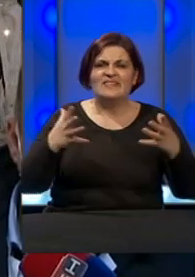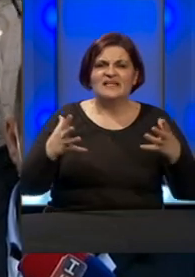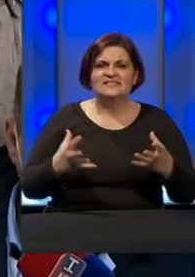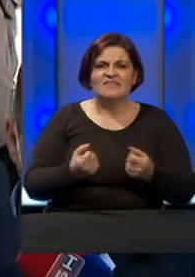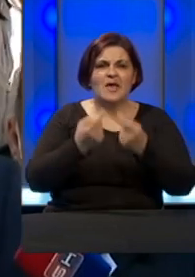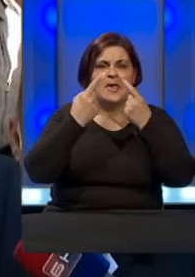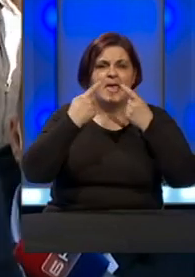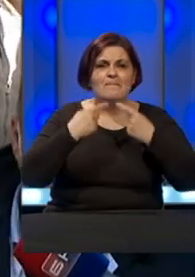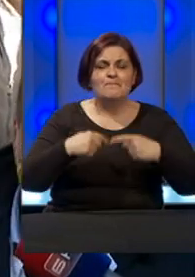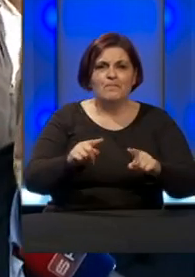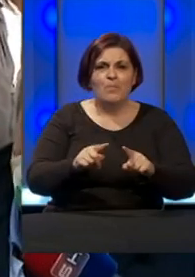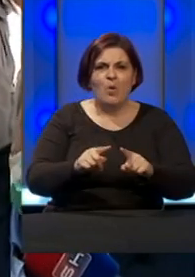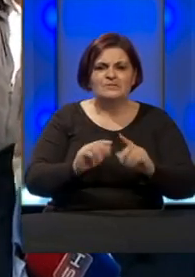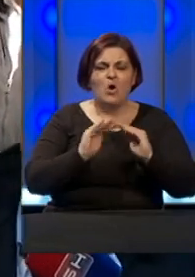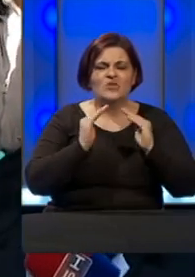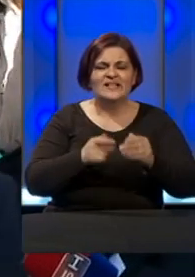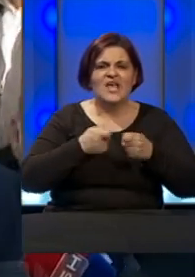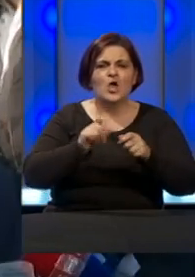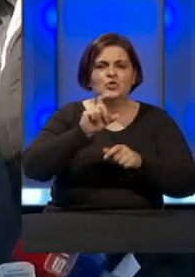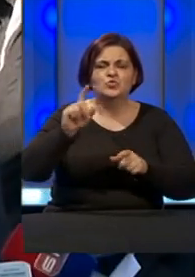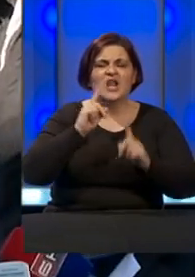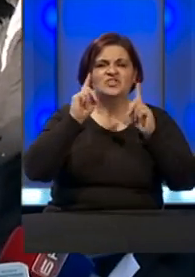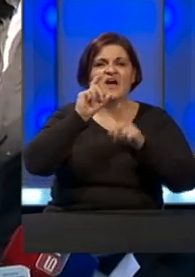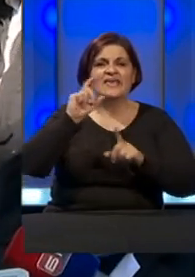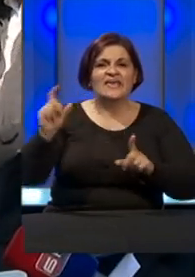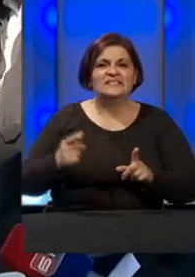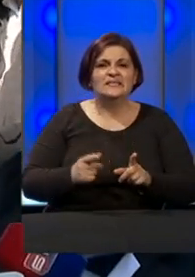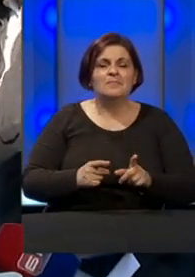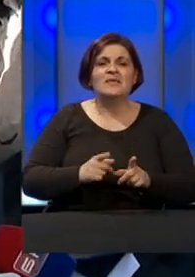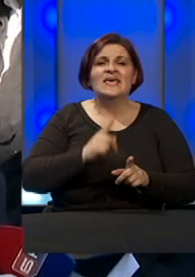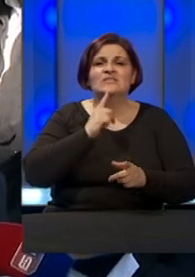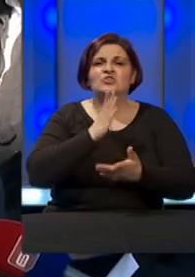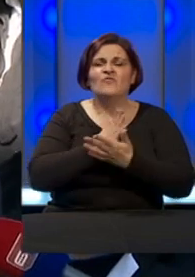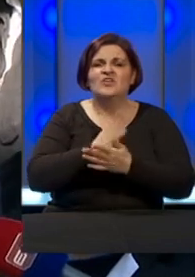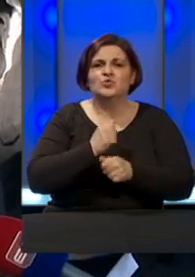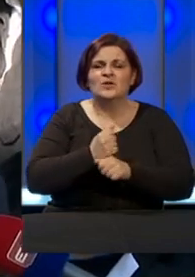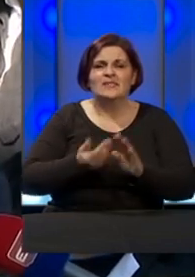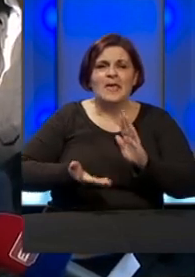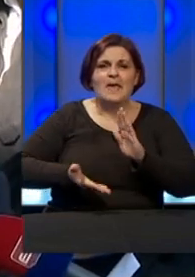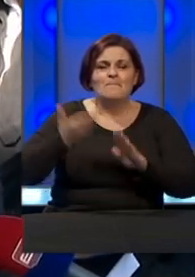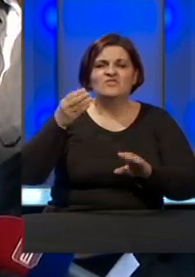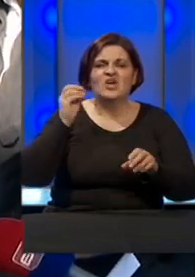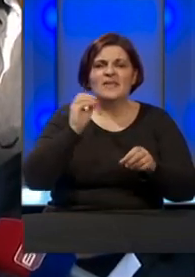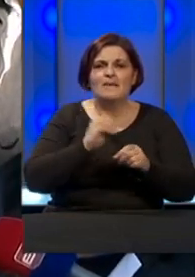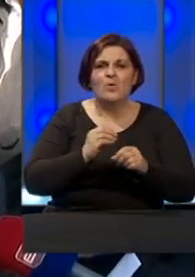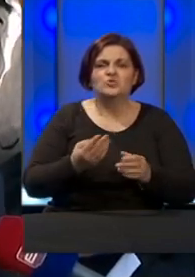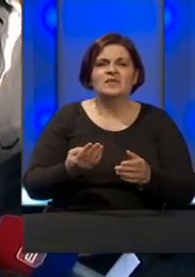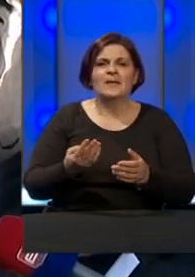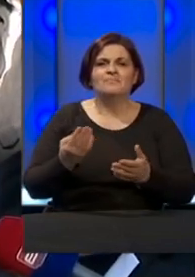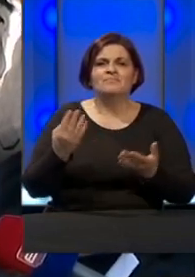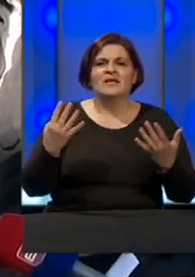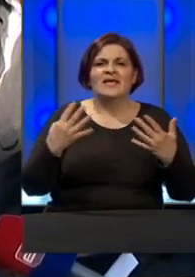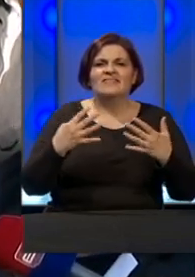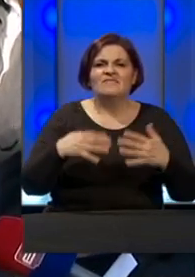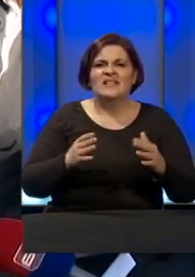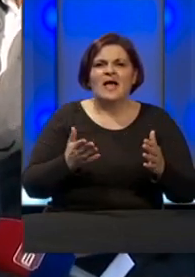posebnje odjeljenje tužilašta i posebno odjeljenje suda. Za poljoprivredu koji su već urađene, povećanje budžeta 9000 paketa za